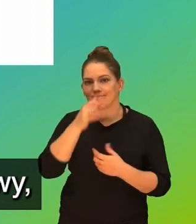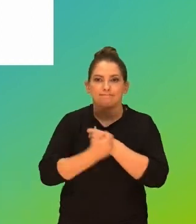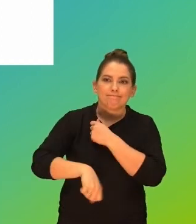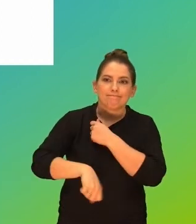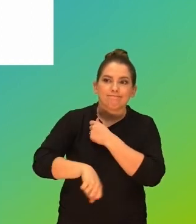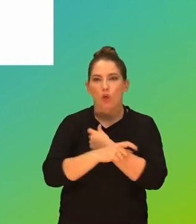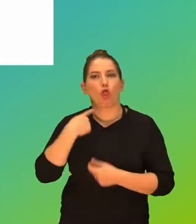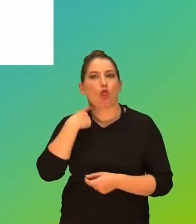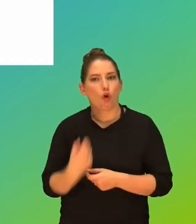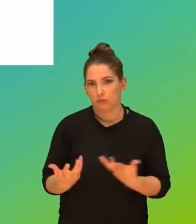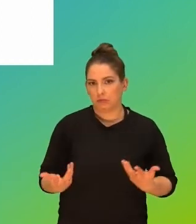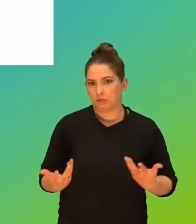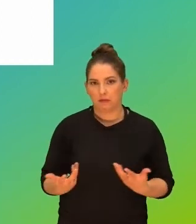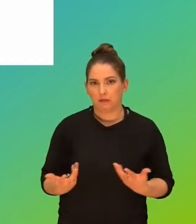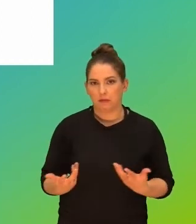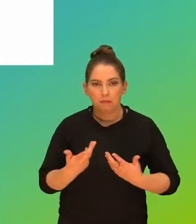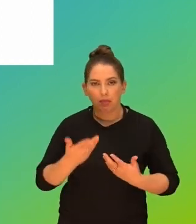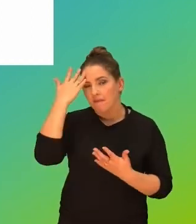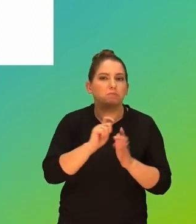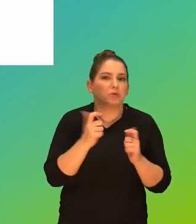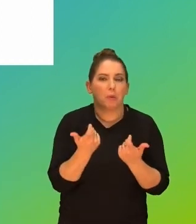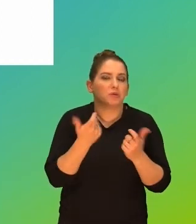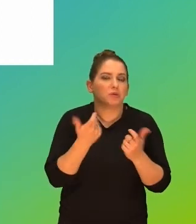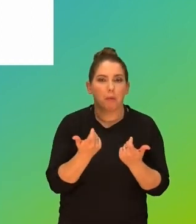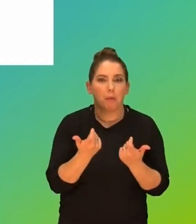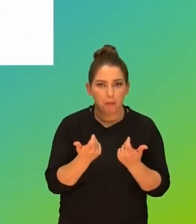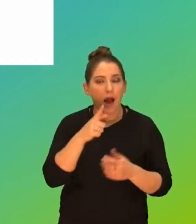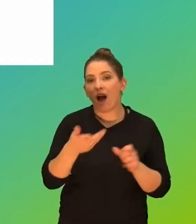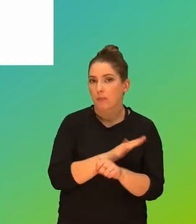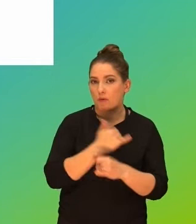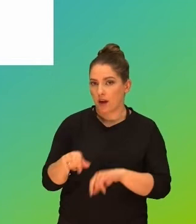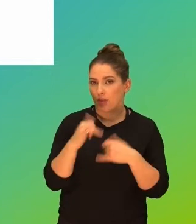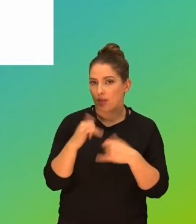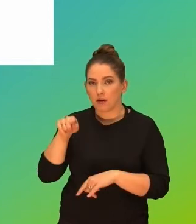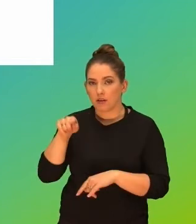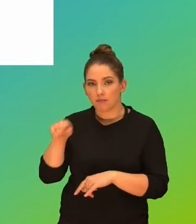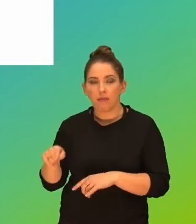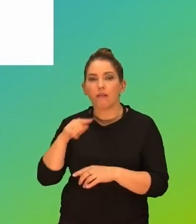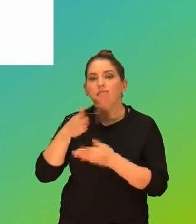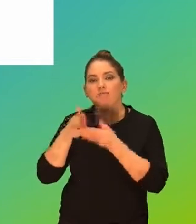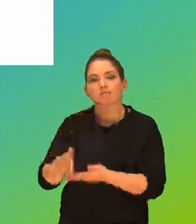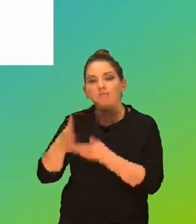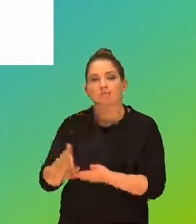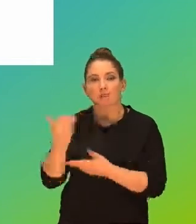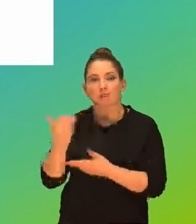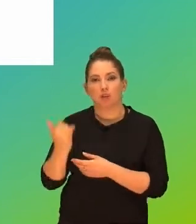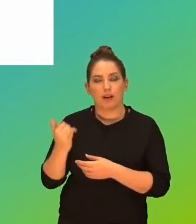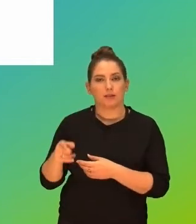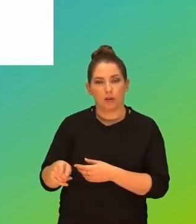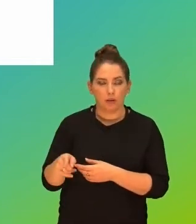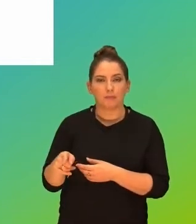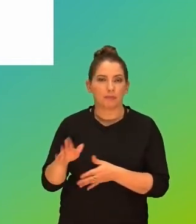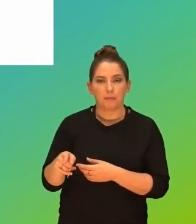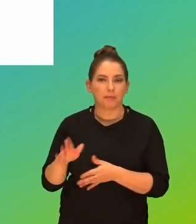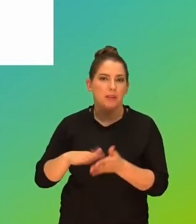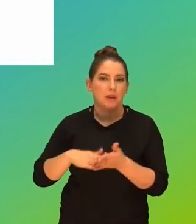alternatywy, nudzi się i nie wie, czym mogłoby się zająć, a zupełnie inaczej będziemy podejmować interwencje w przypadku dziecka, które